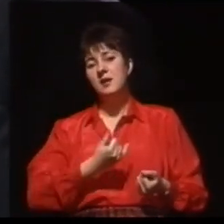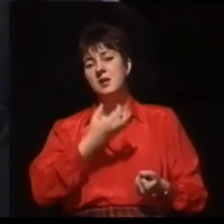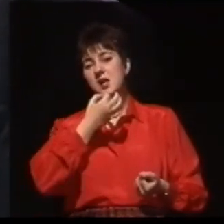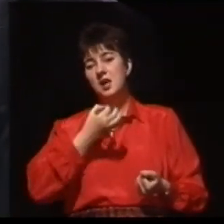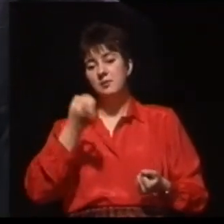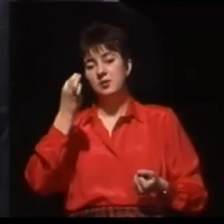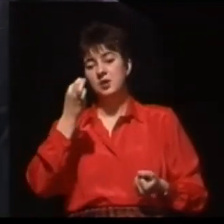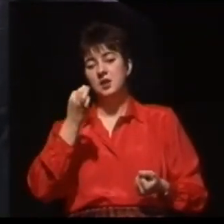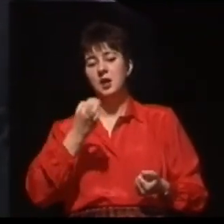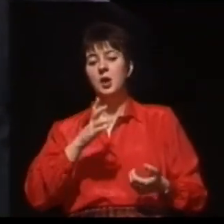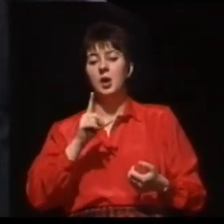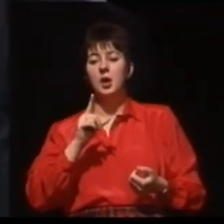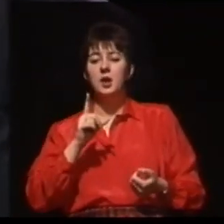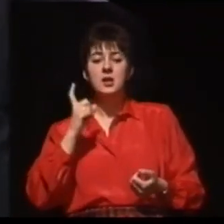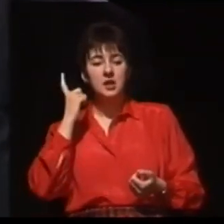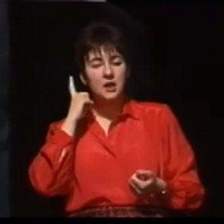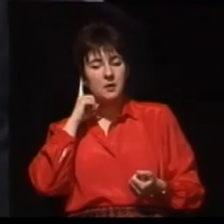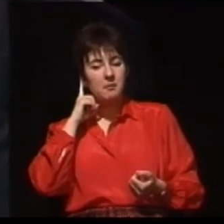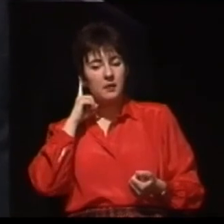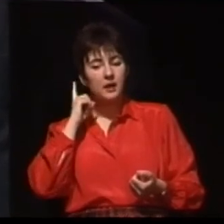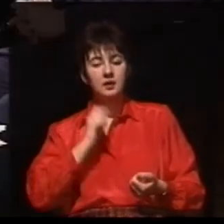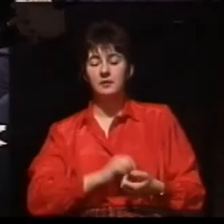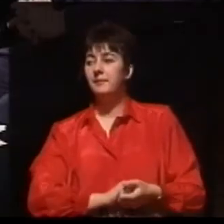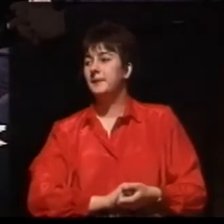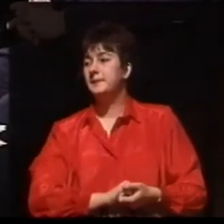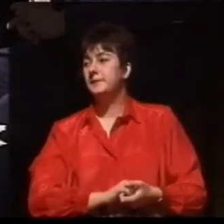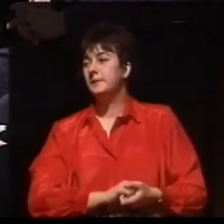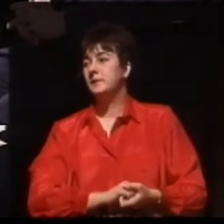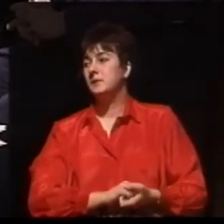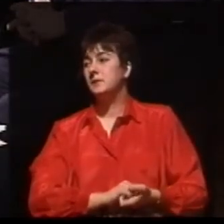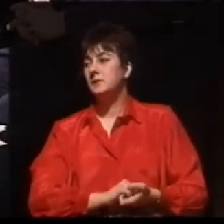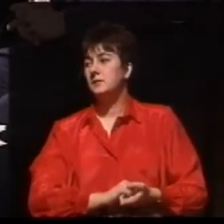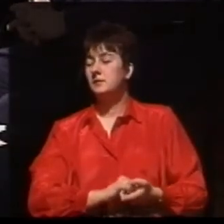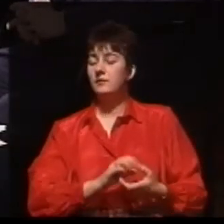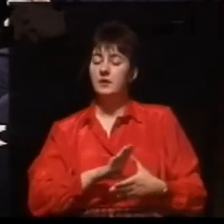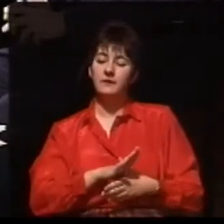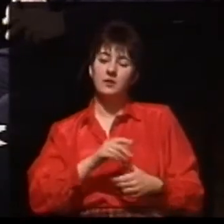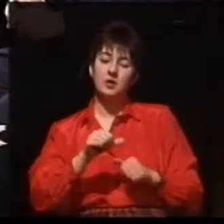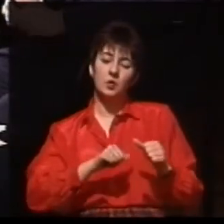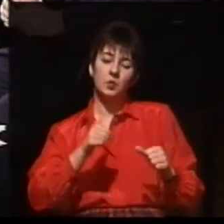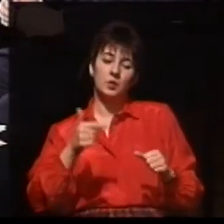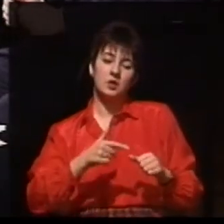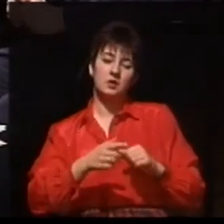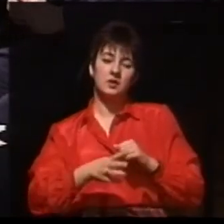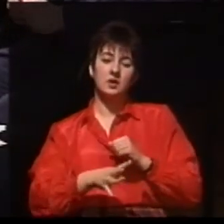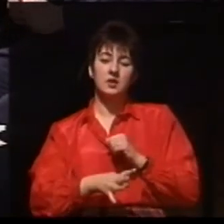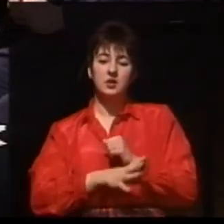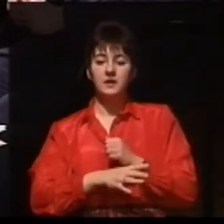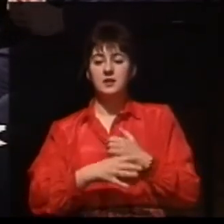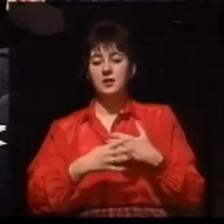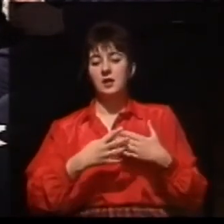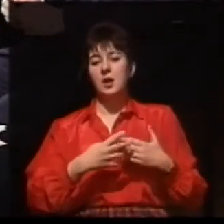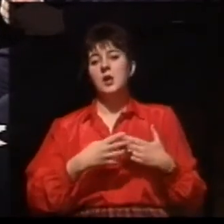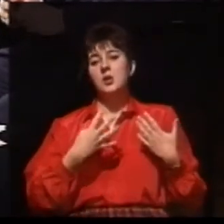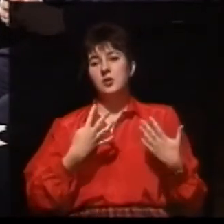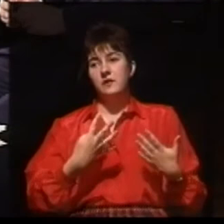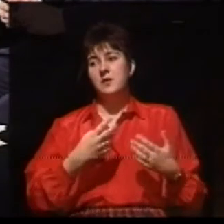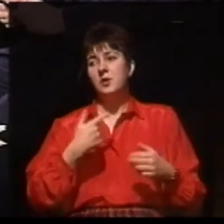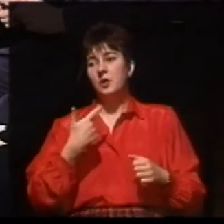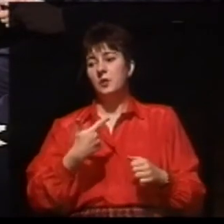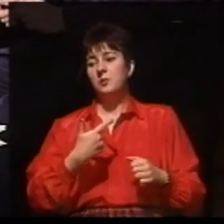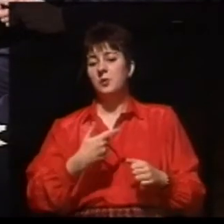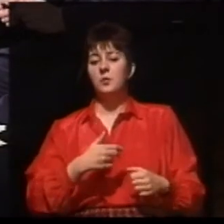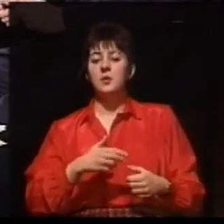w Niemczech, czy w Austrii. W roku 1992 otrzymał Pan nagrodę Kapituły Polskiego Klubu Biznesu i Korporacji